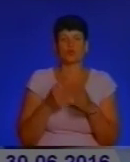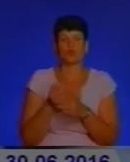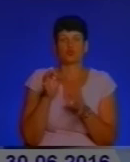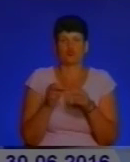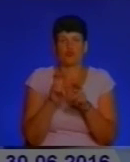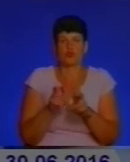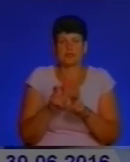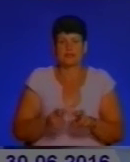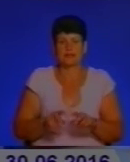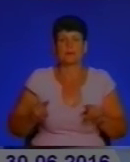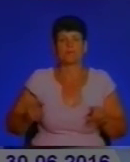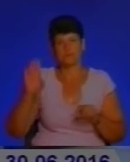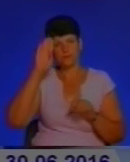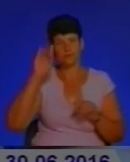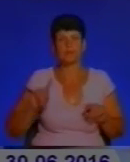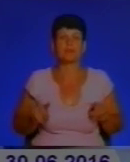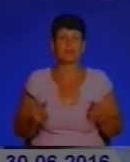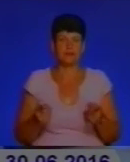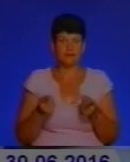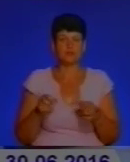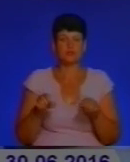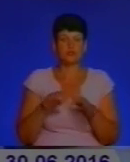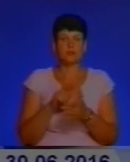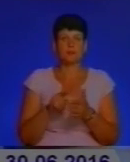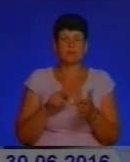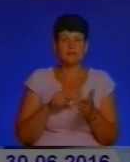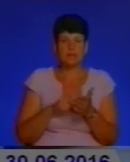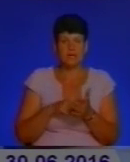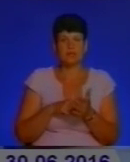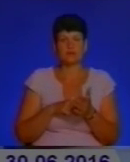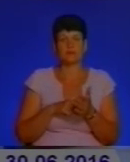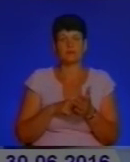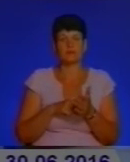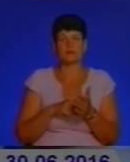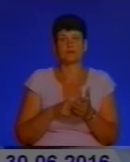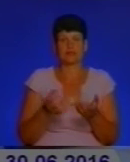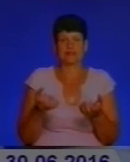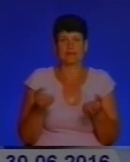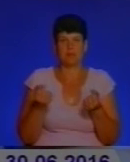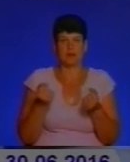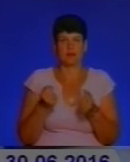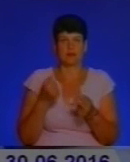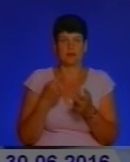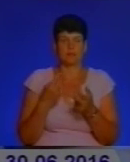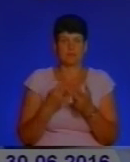підозрено, затримано. Вирішується питання про обранняємо запобіжного заходу у вигляді тримання під вартою.